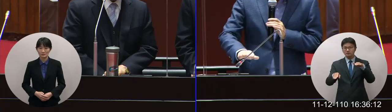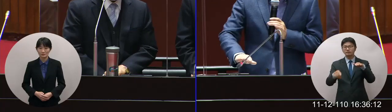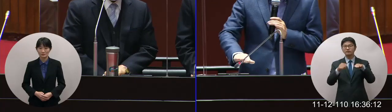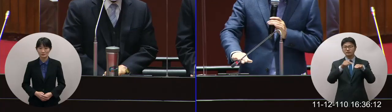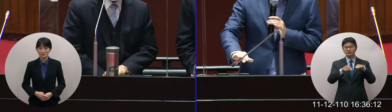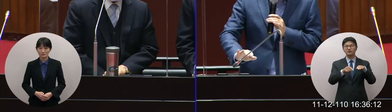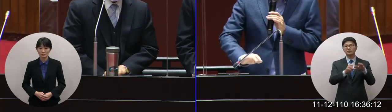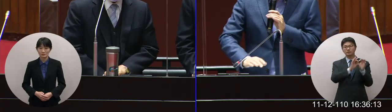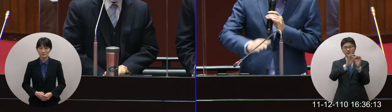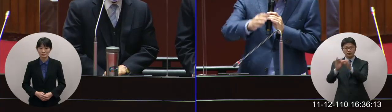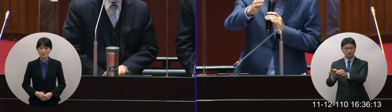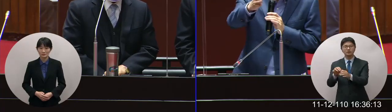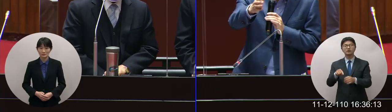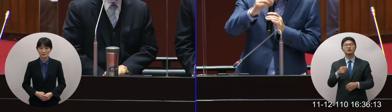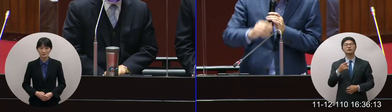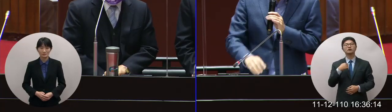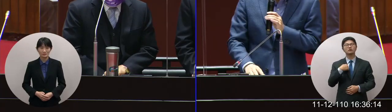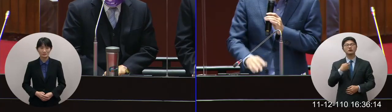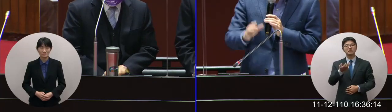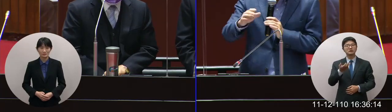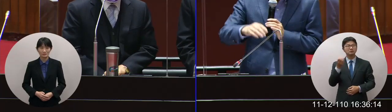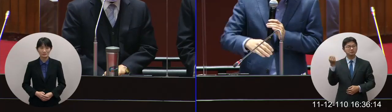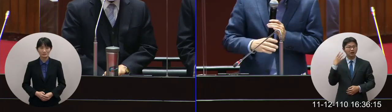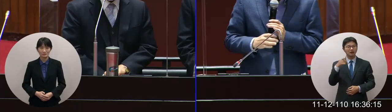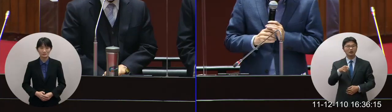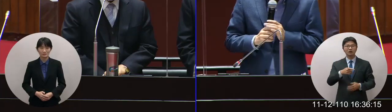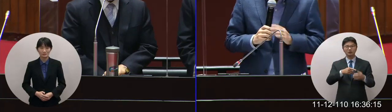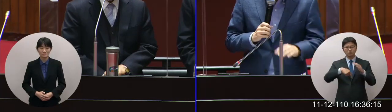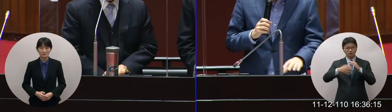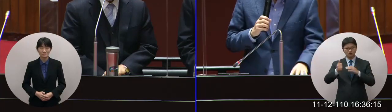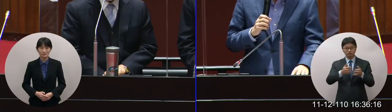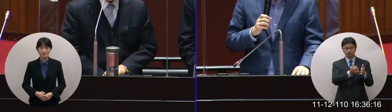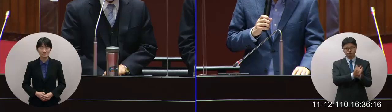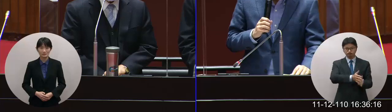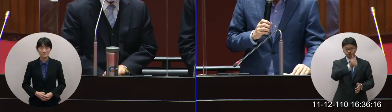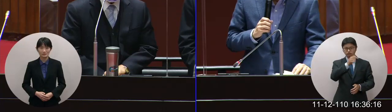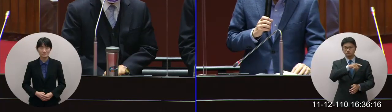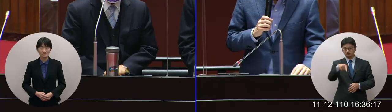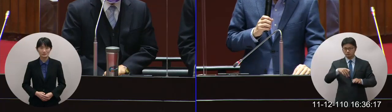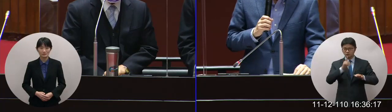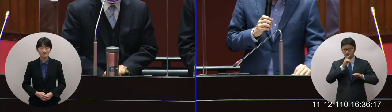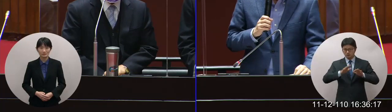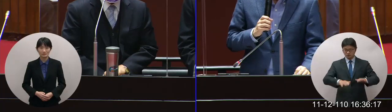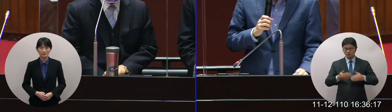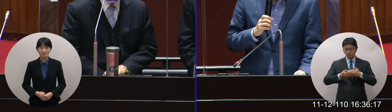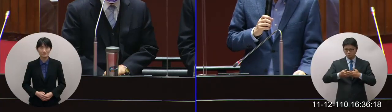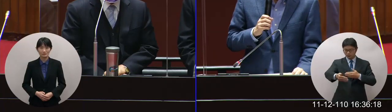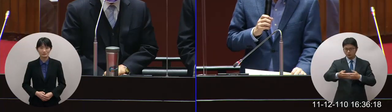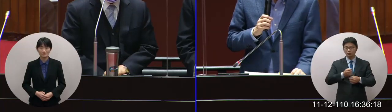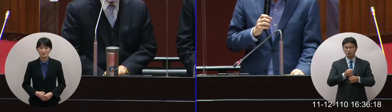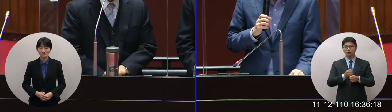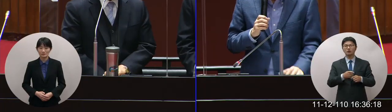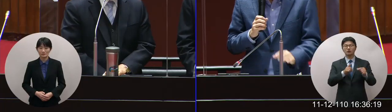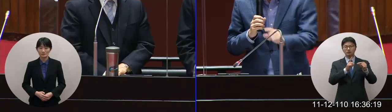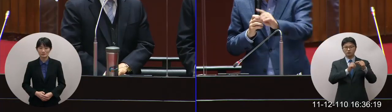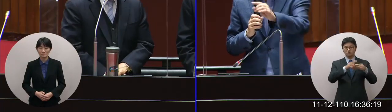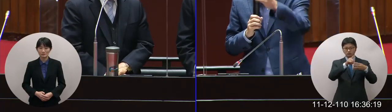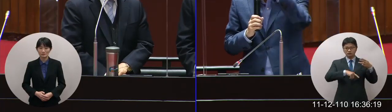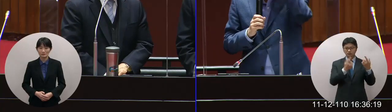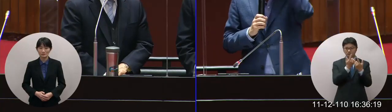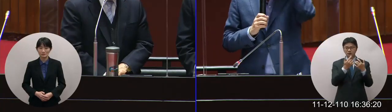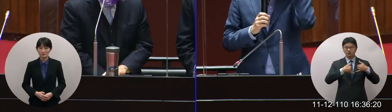的延伸當然我也聽到我們的院長 部長這個目前都有進度中豐北路交流道